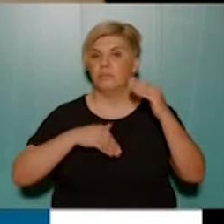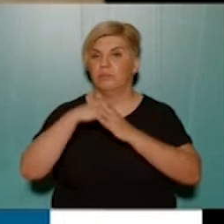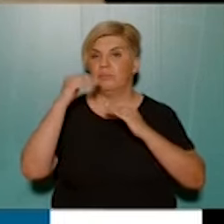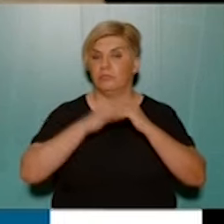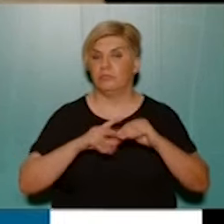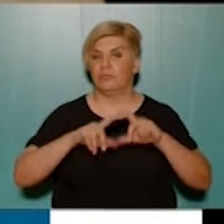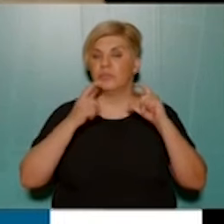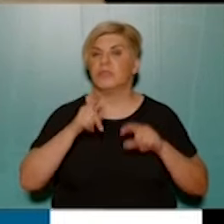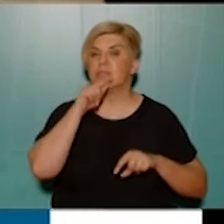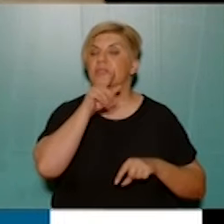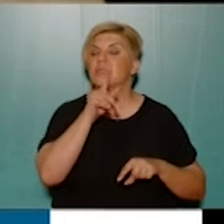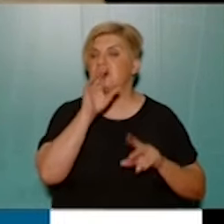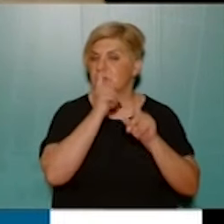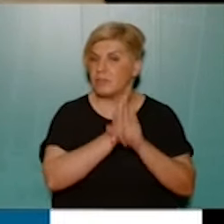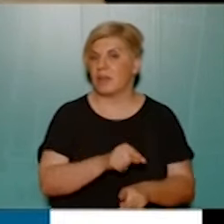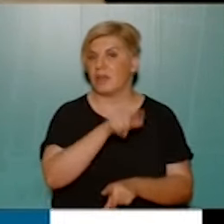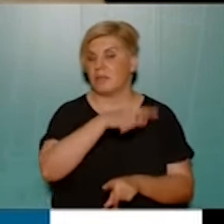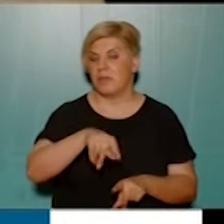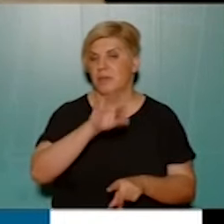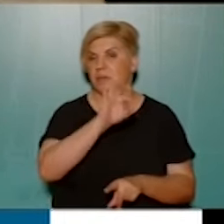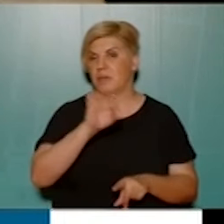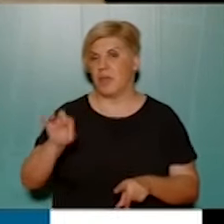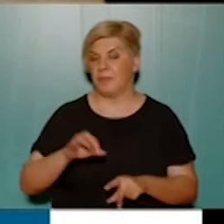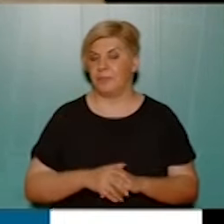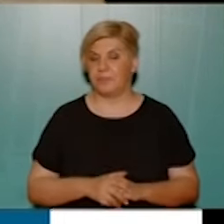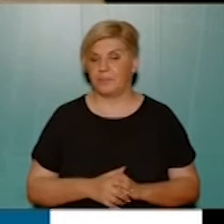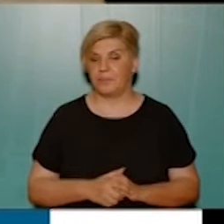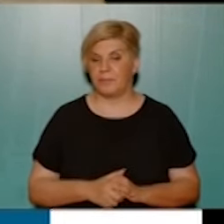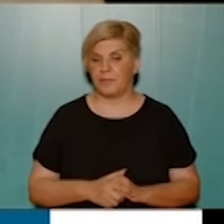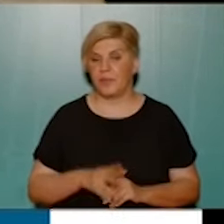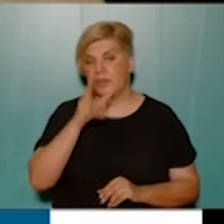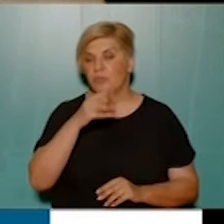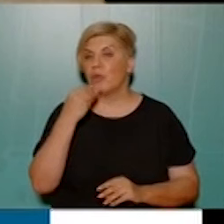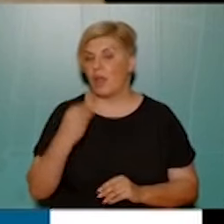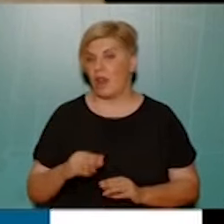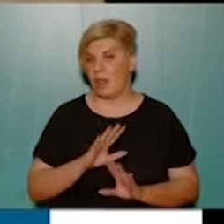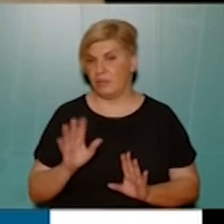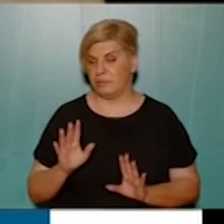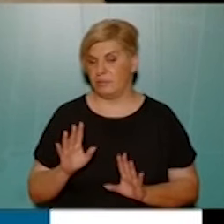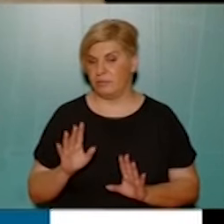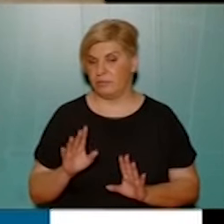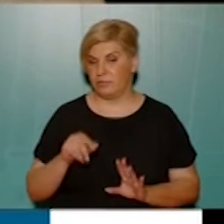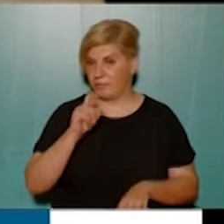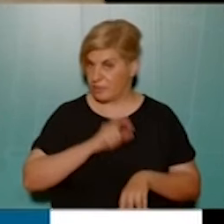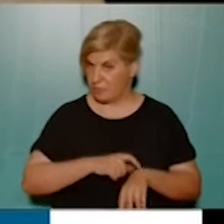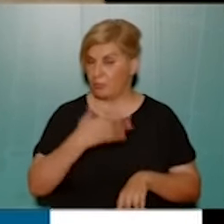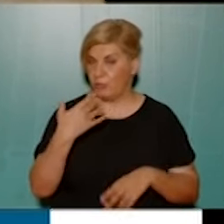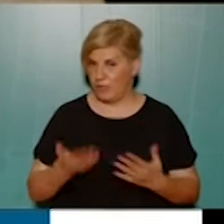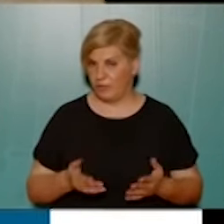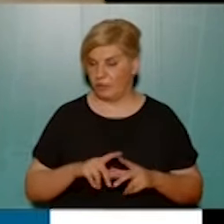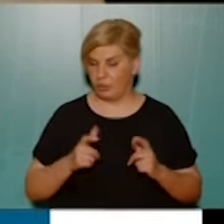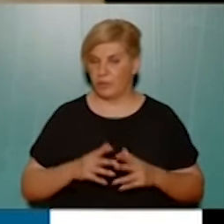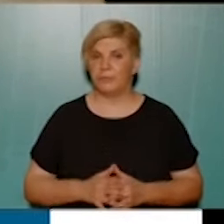συγκεκριμένα σημεία. Και ίσως και καλύτερα στα συγκεκριμένα σημεία που είναι τώρα αυτά τα σχολεία.